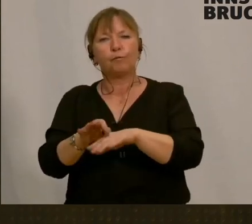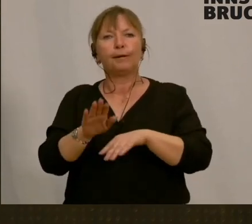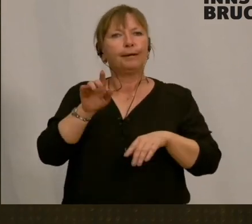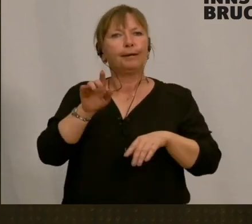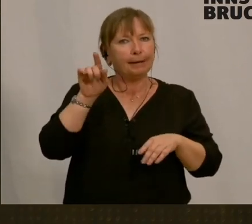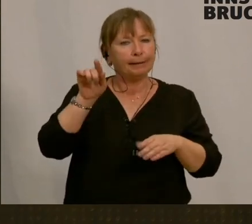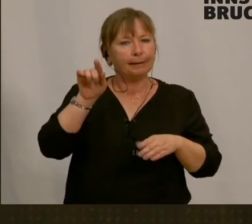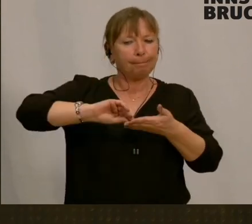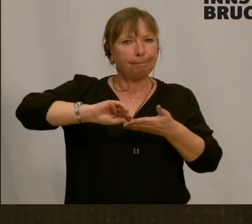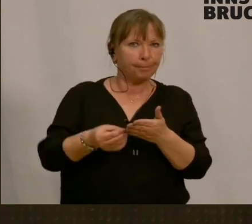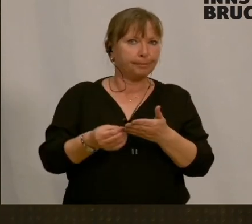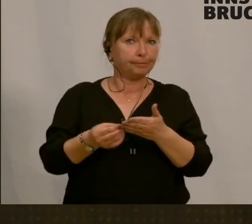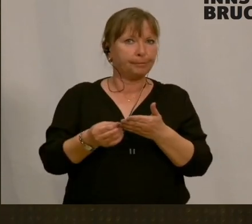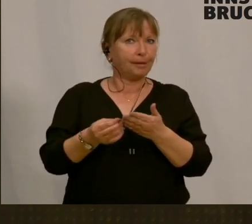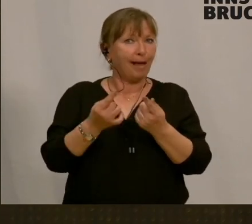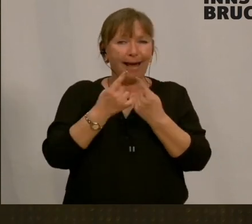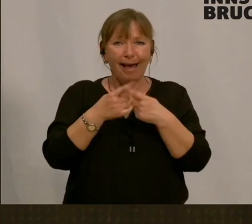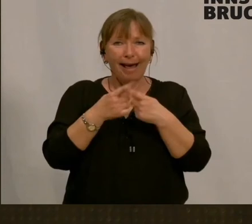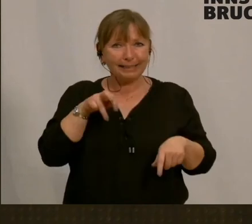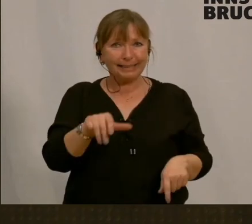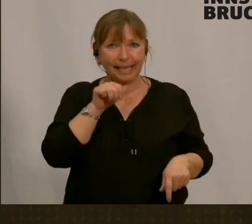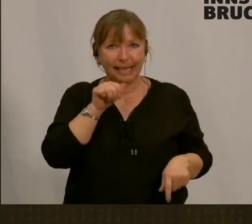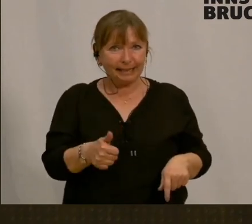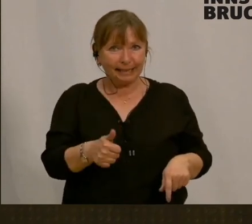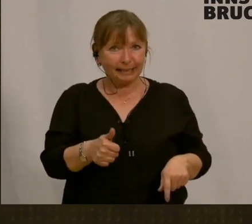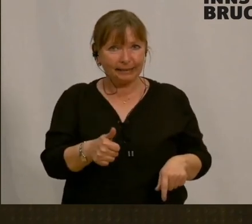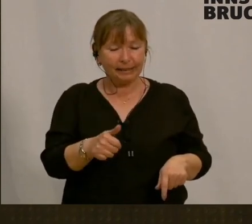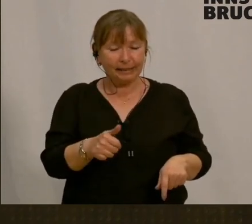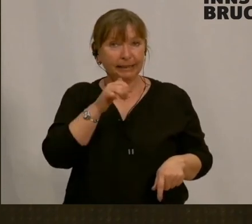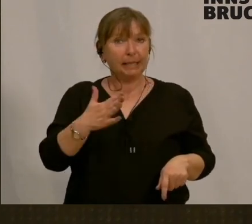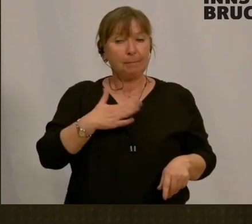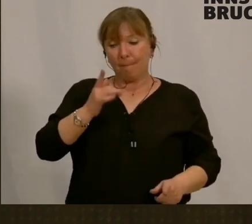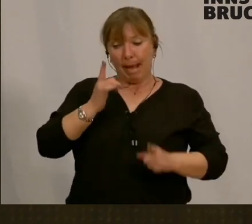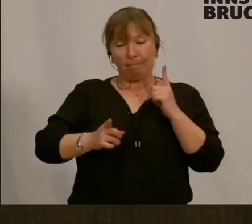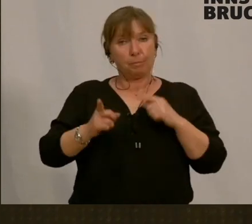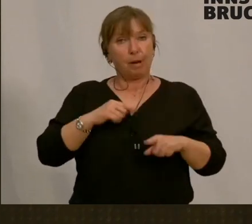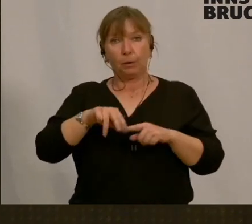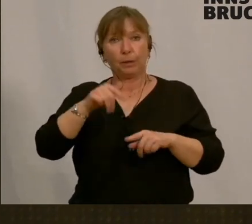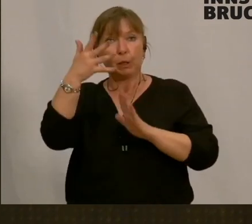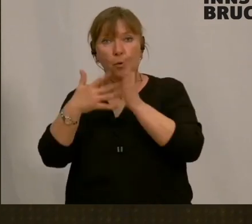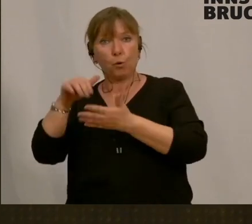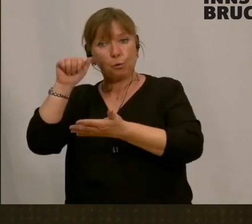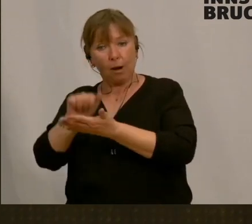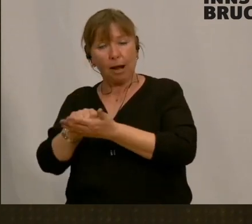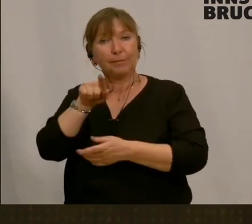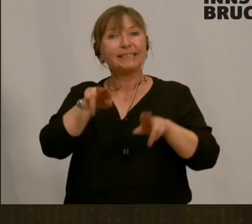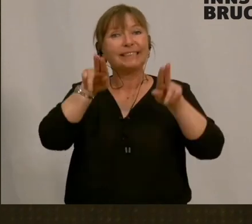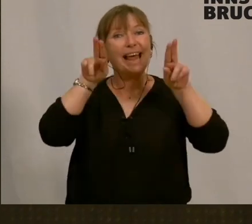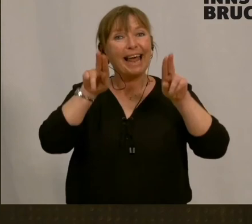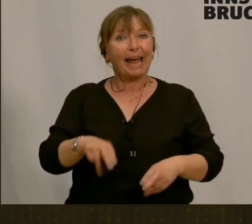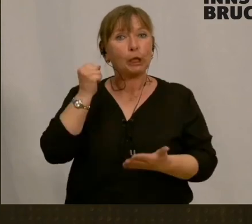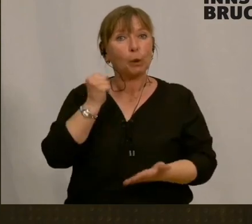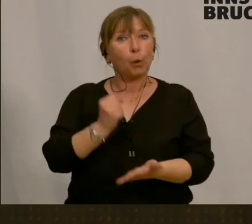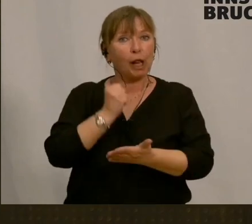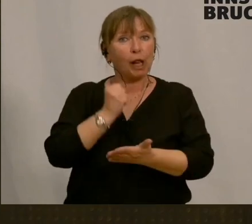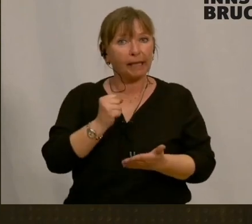drauf ist. Anders funktioniert das nicht. Das sage nicht ich, das sage auch nichts Kontrollamt, sondern das ist geltendes Recht. Und an das hat sich, dass